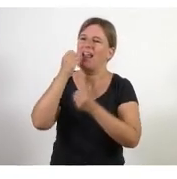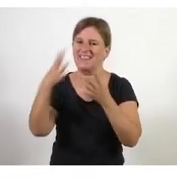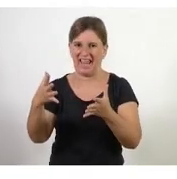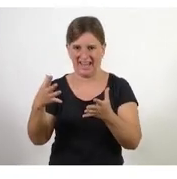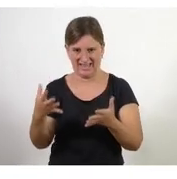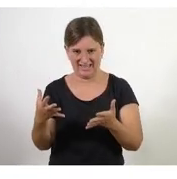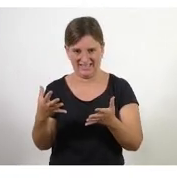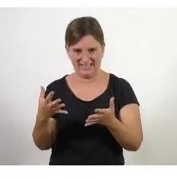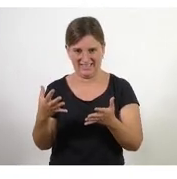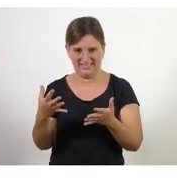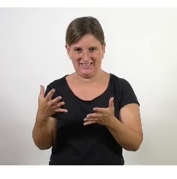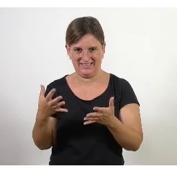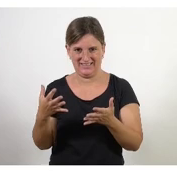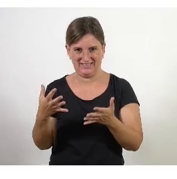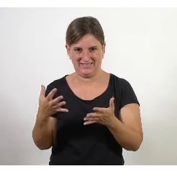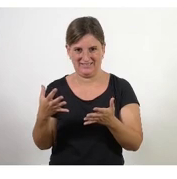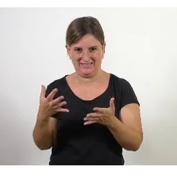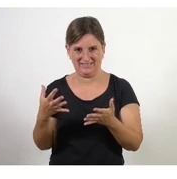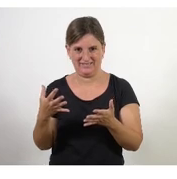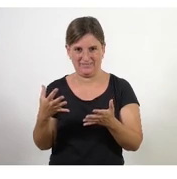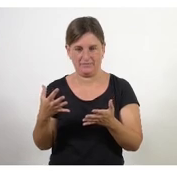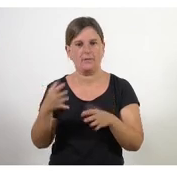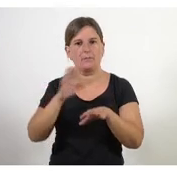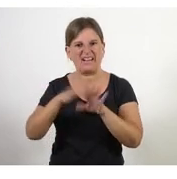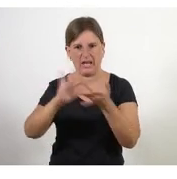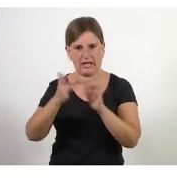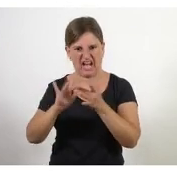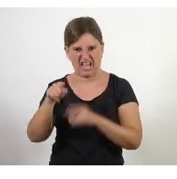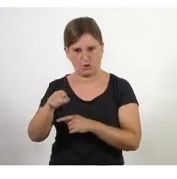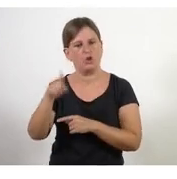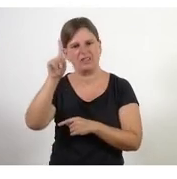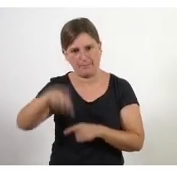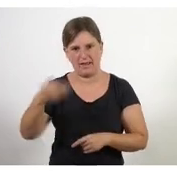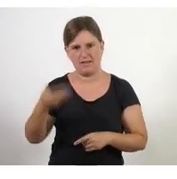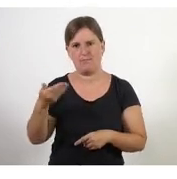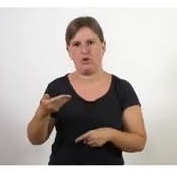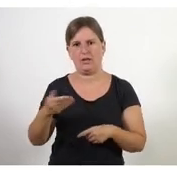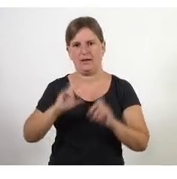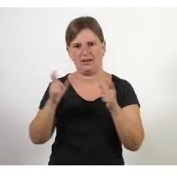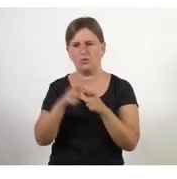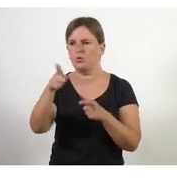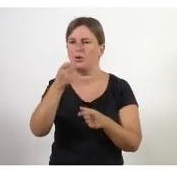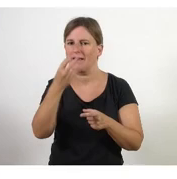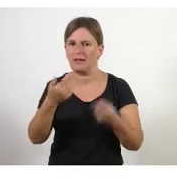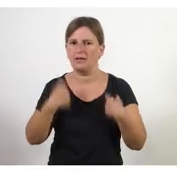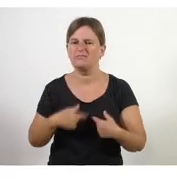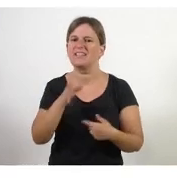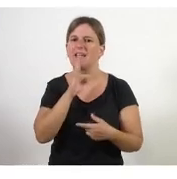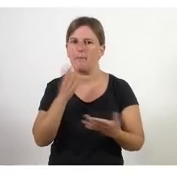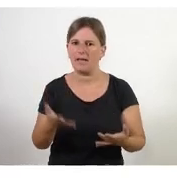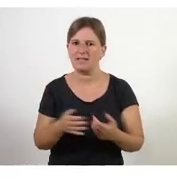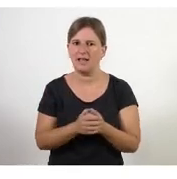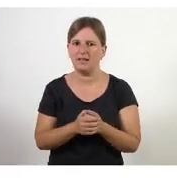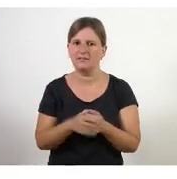del zoom i són reunions relacionals com estàs com estàs què està passant